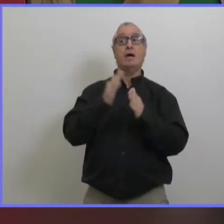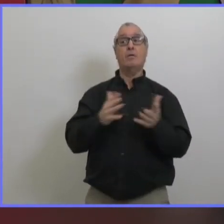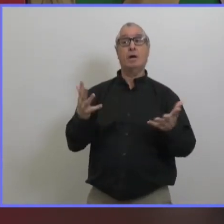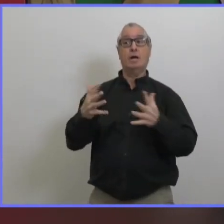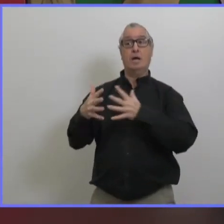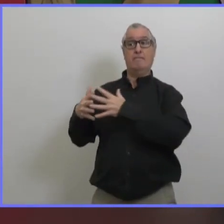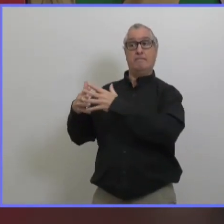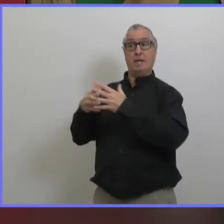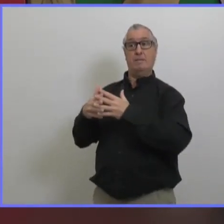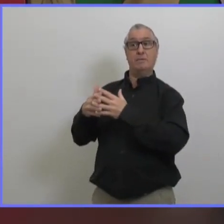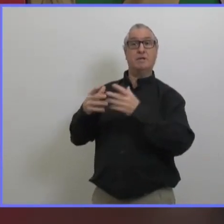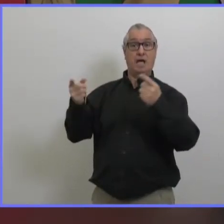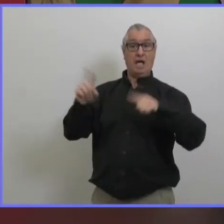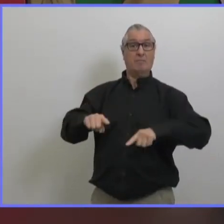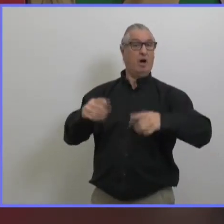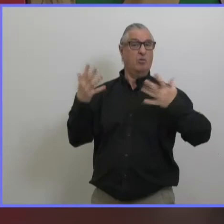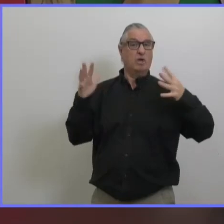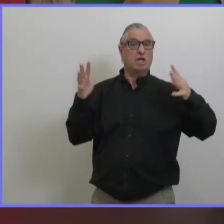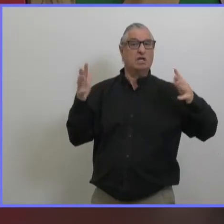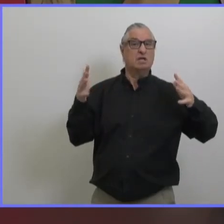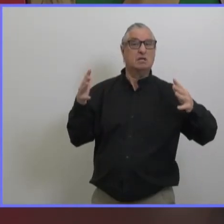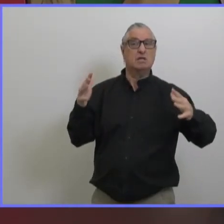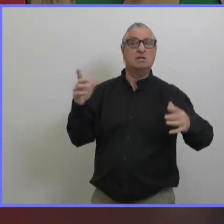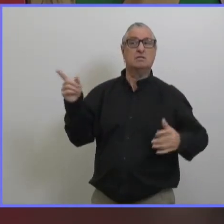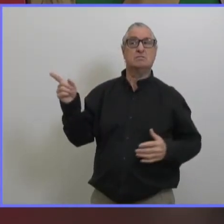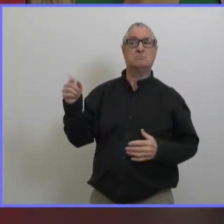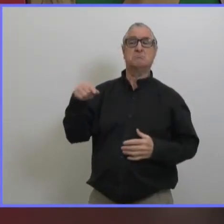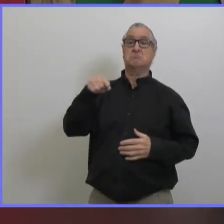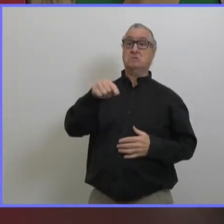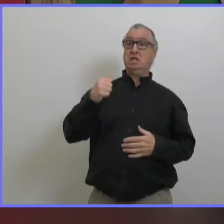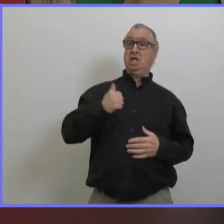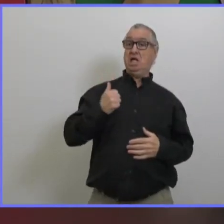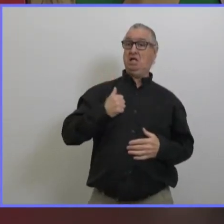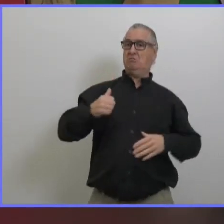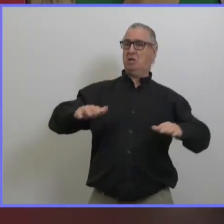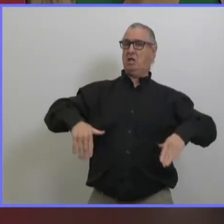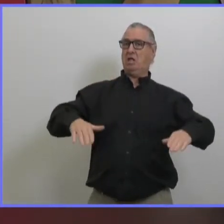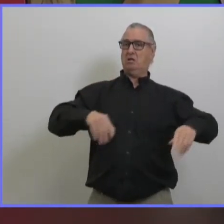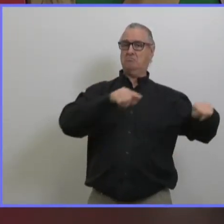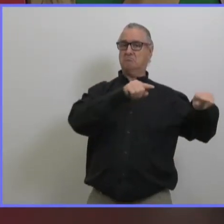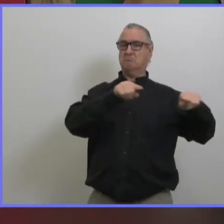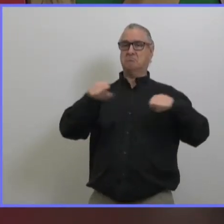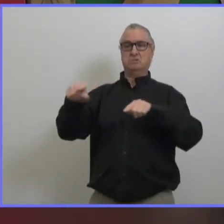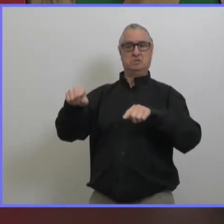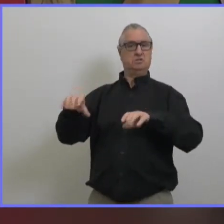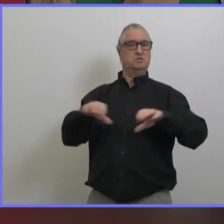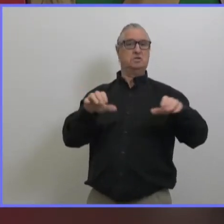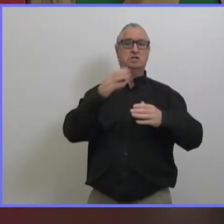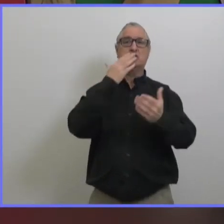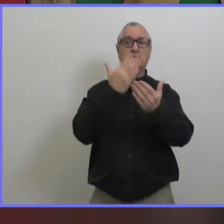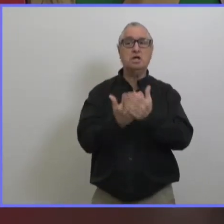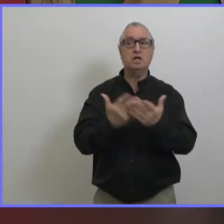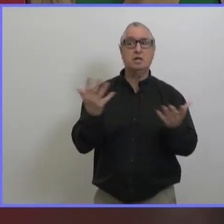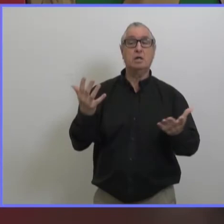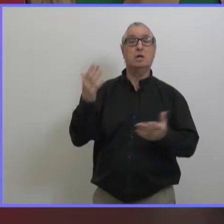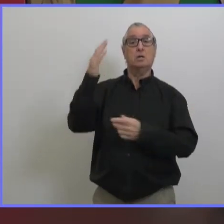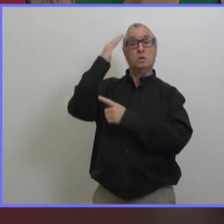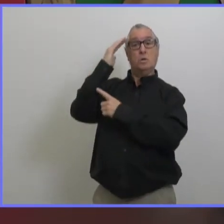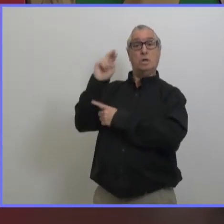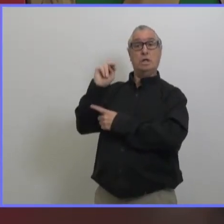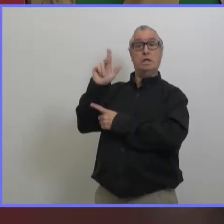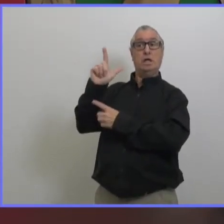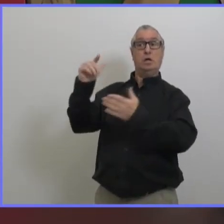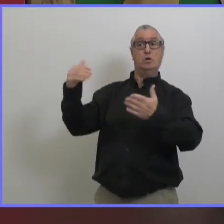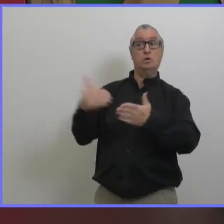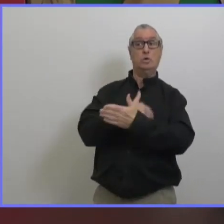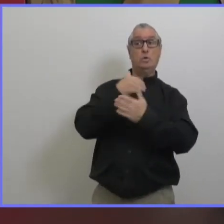remettre dans la situation où on va de nouveau devoir envisager d'imposer des restrictions plus strictes d'accord merci